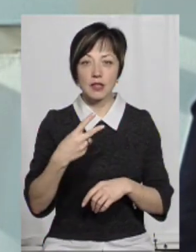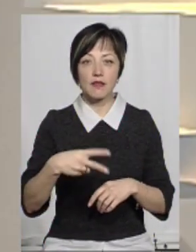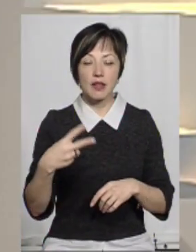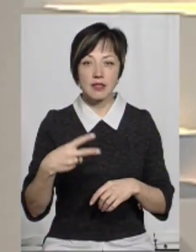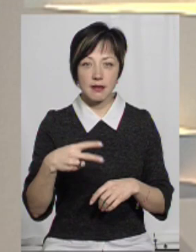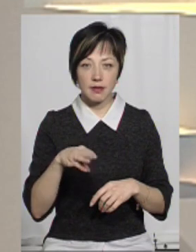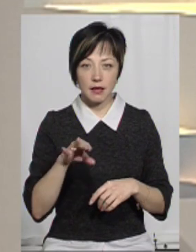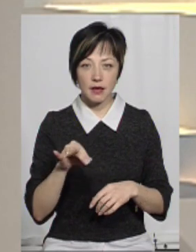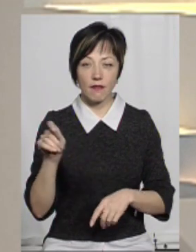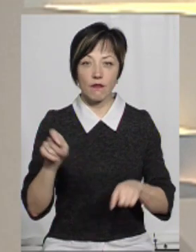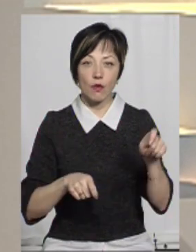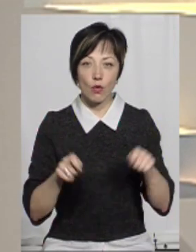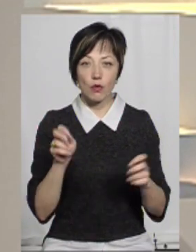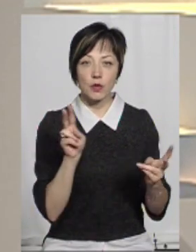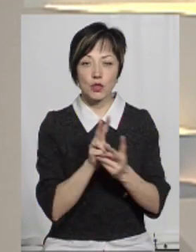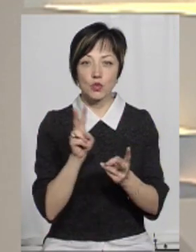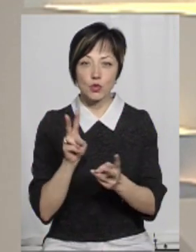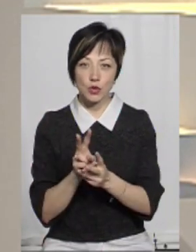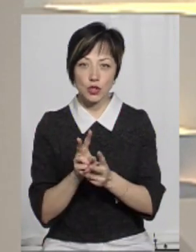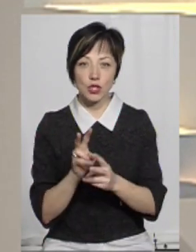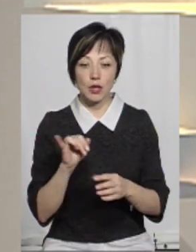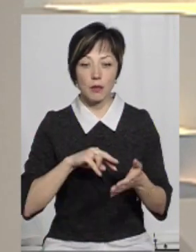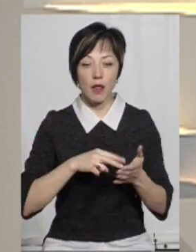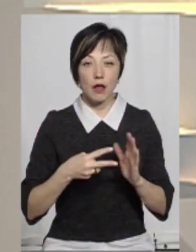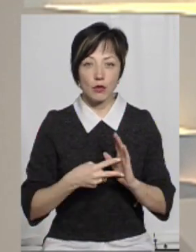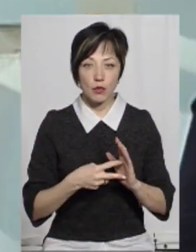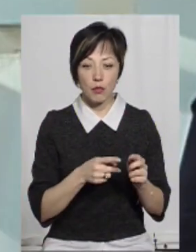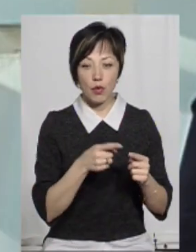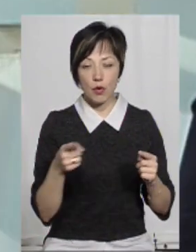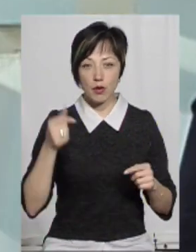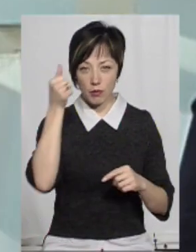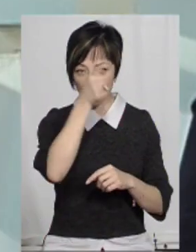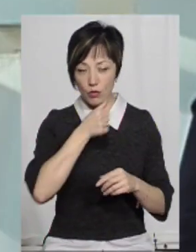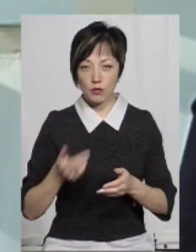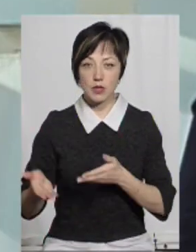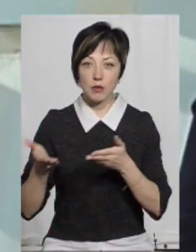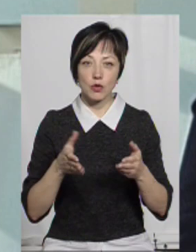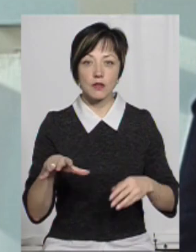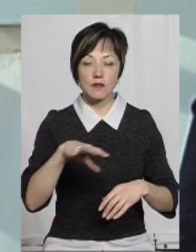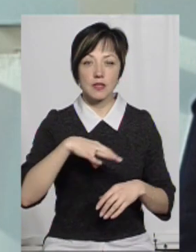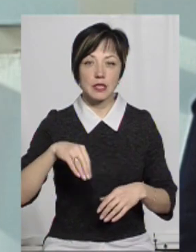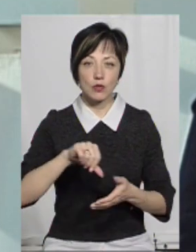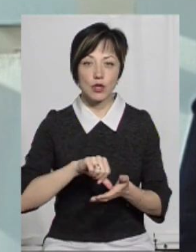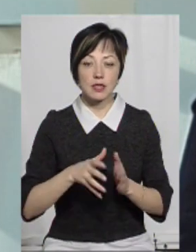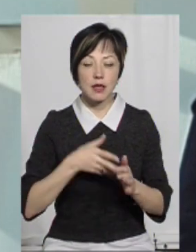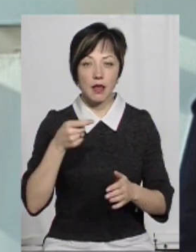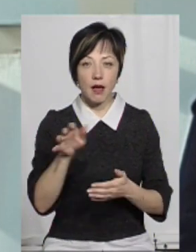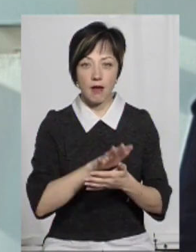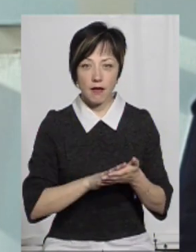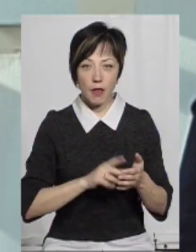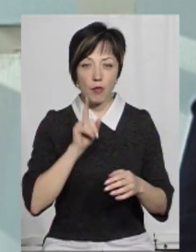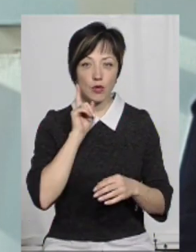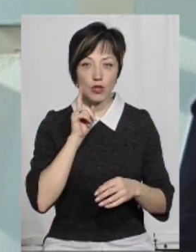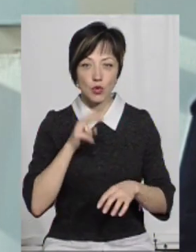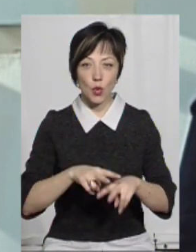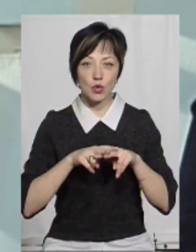Це і форуми, і зустрічі. І ми плануємо протягом року запрошувати всіх учасників, які подавали заявку на